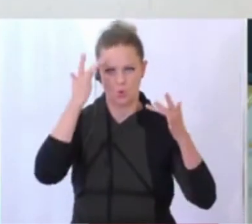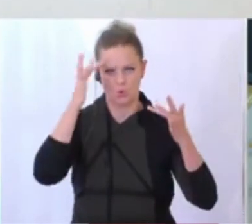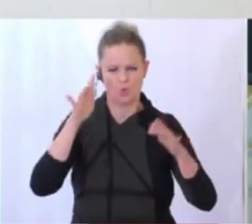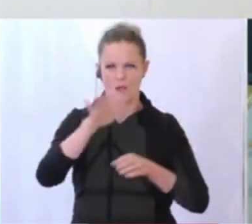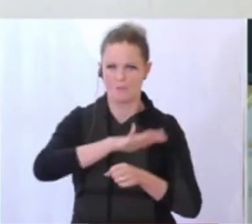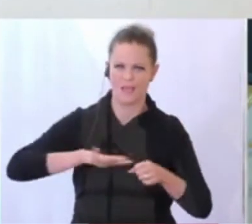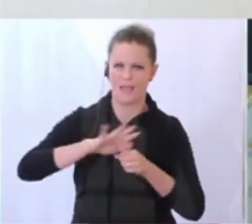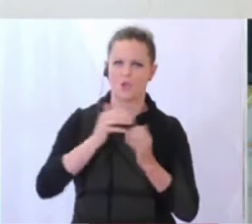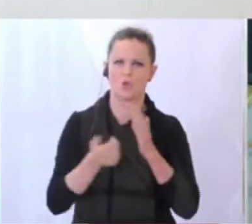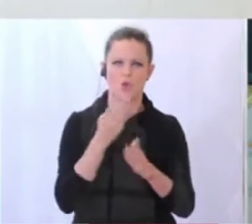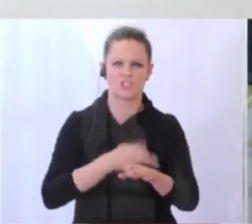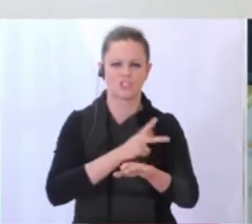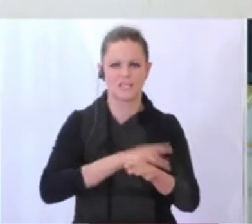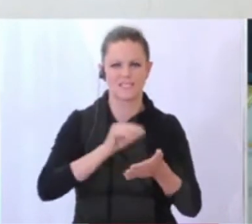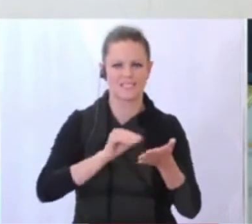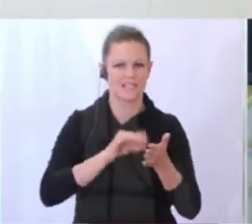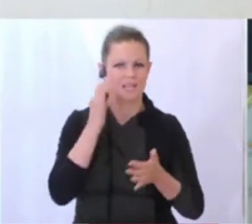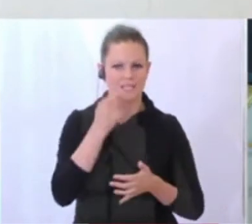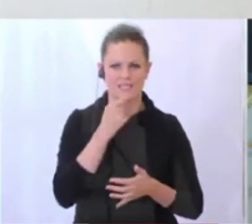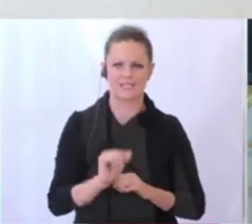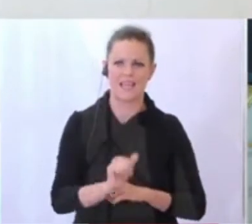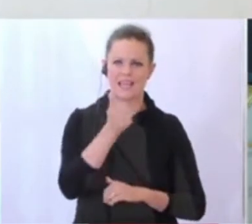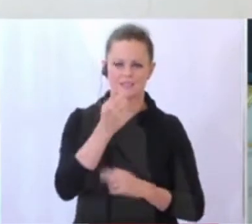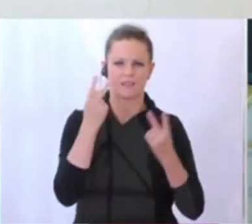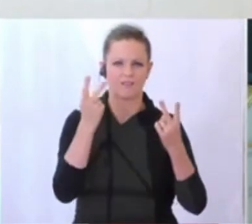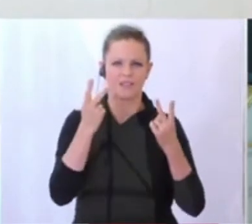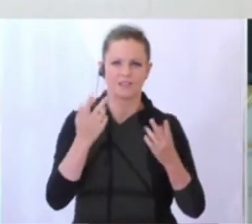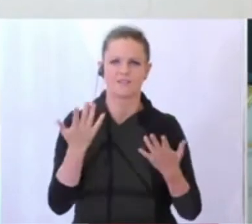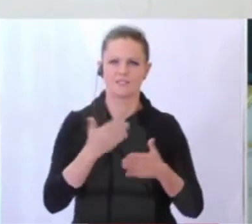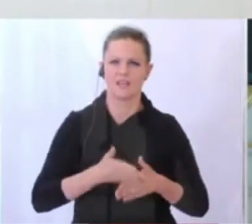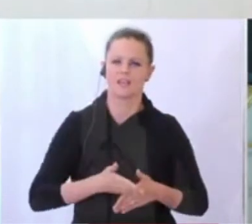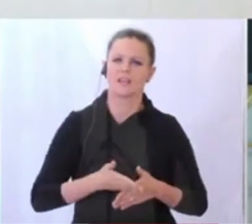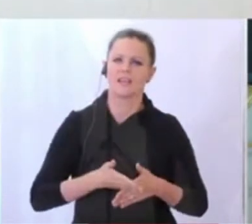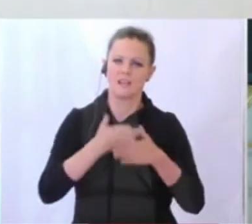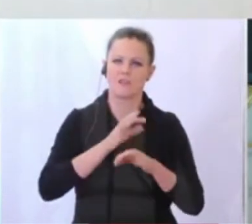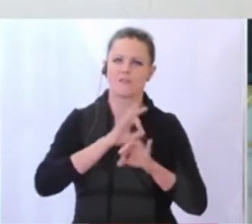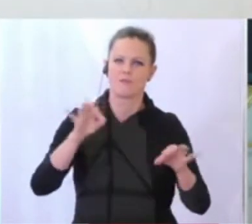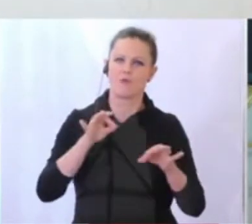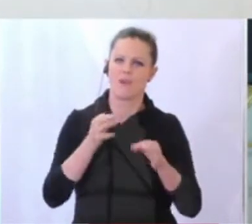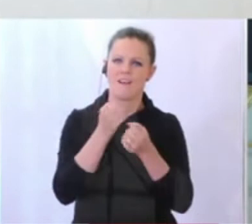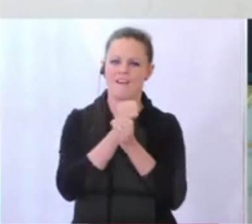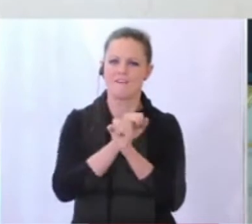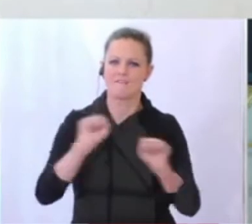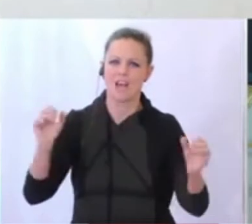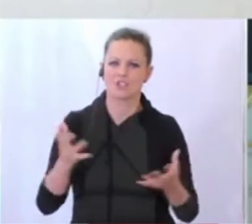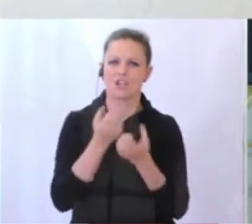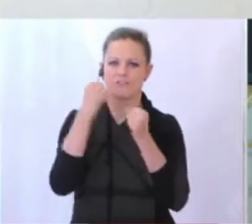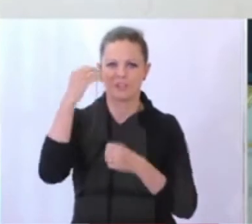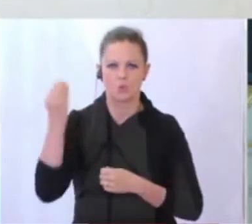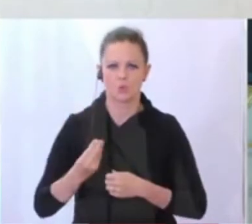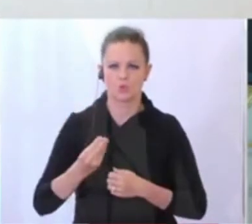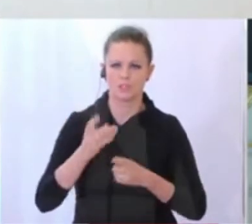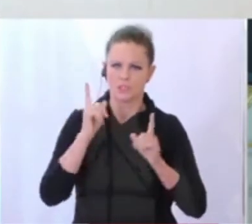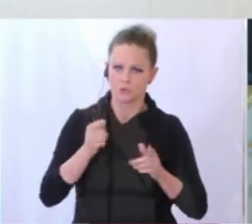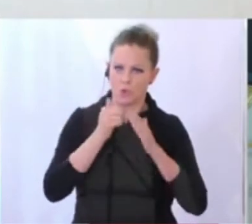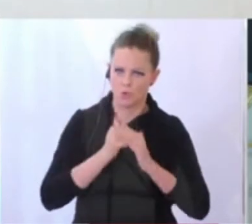neue Staatssekretärin hat ja gesagt, das ist eines ihrer ersten Anliegen, dass sie Hilfen für freischaffende Künstler machen will.